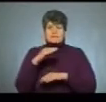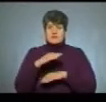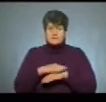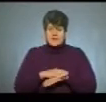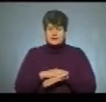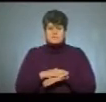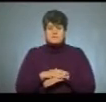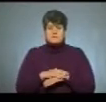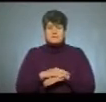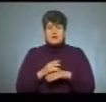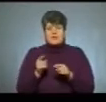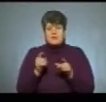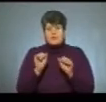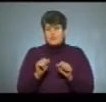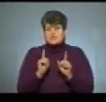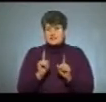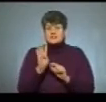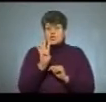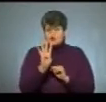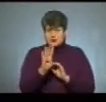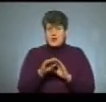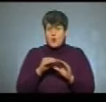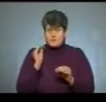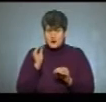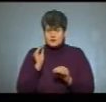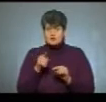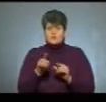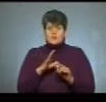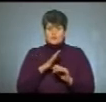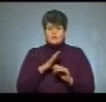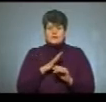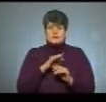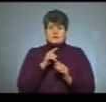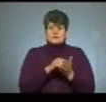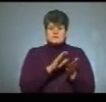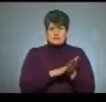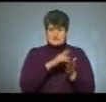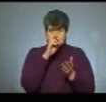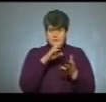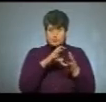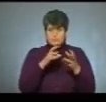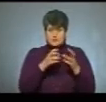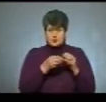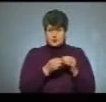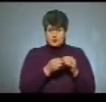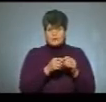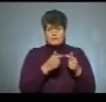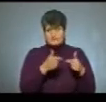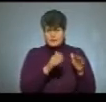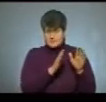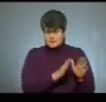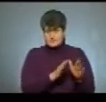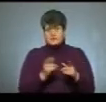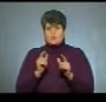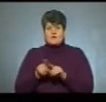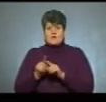одночасно, бо можна лише чотири обрати. Щоб вони були одночасно зараховані як державна підсумкова атестація і як вступні іспити